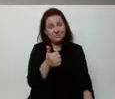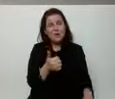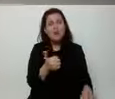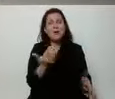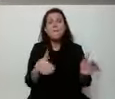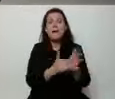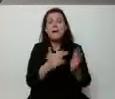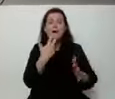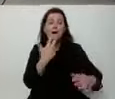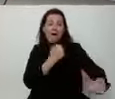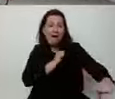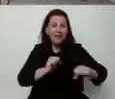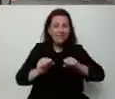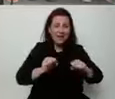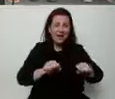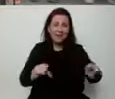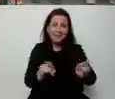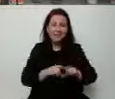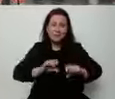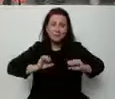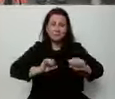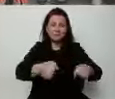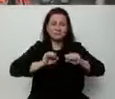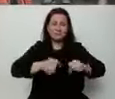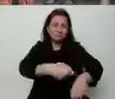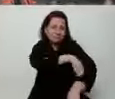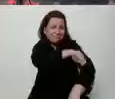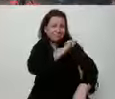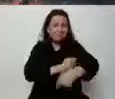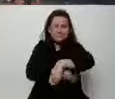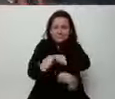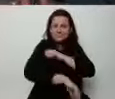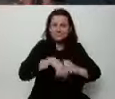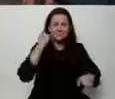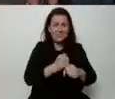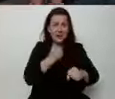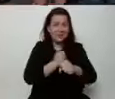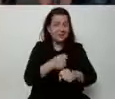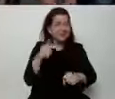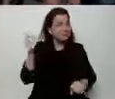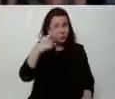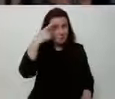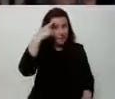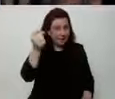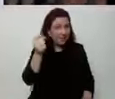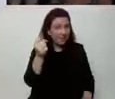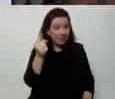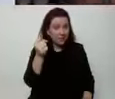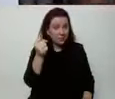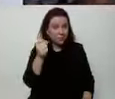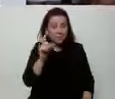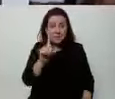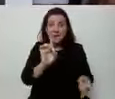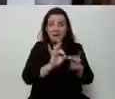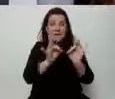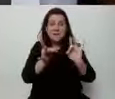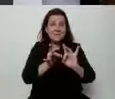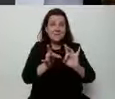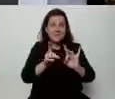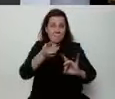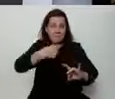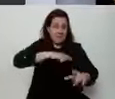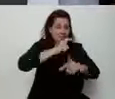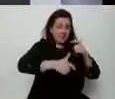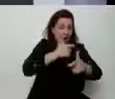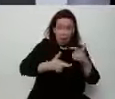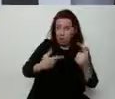i mobilizacja. Dlatego, że pamiętajcie o jednym. Gdyby nie nasz sprzeciw, gdyby